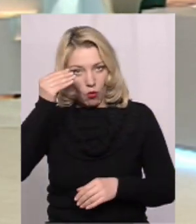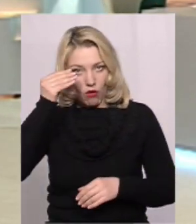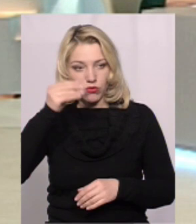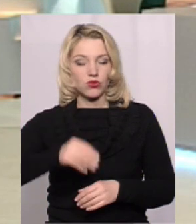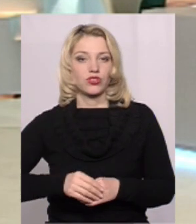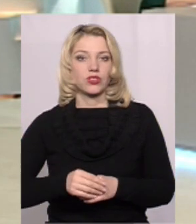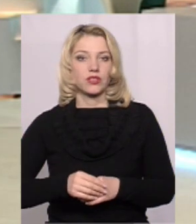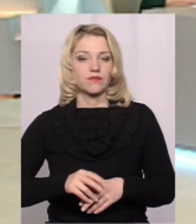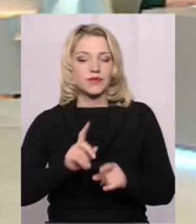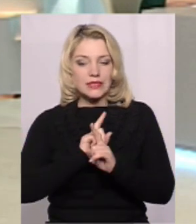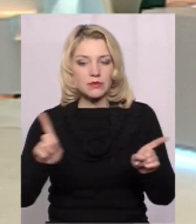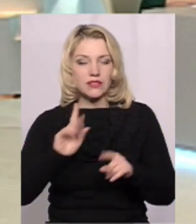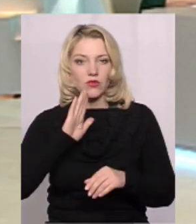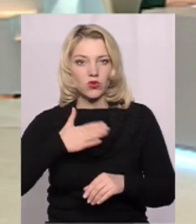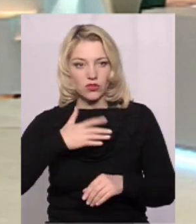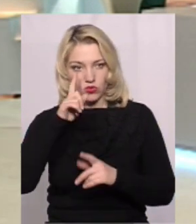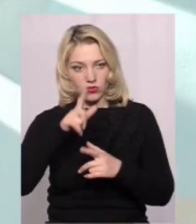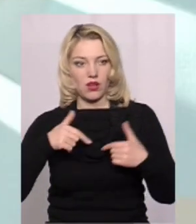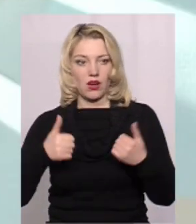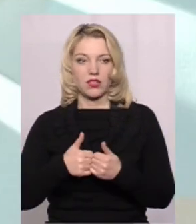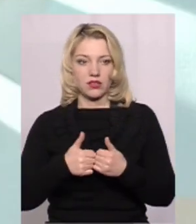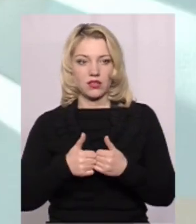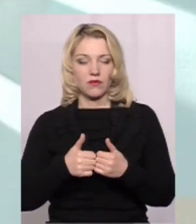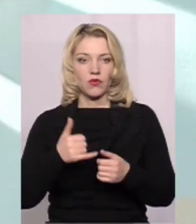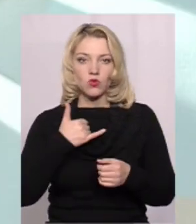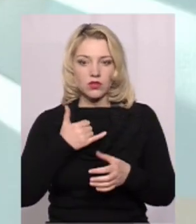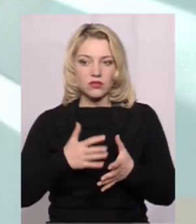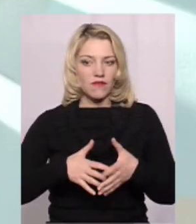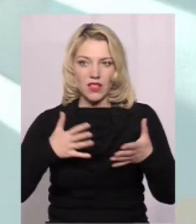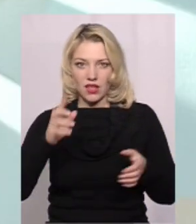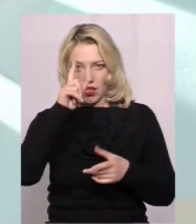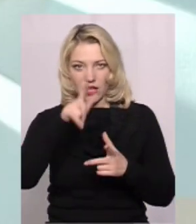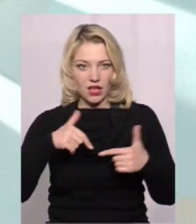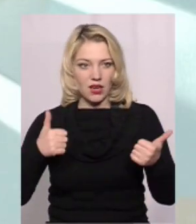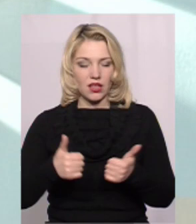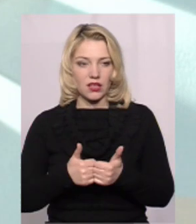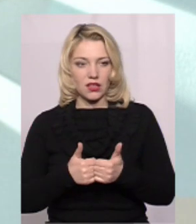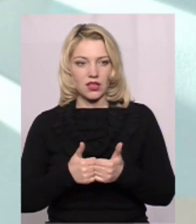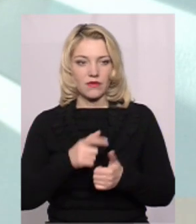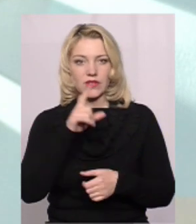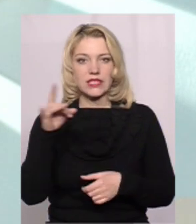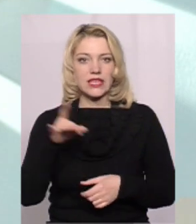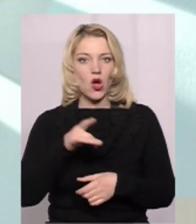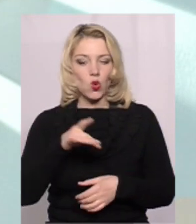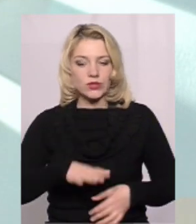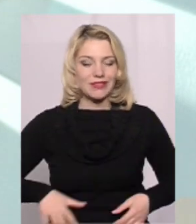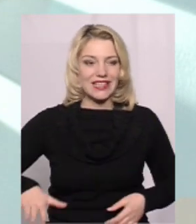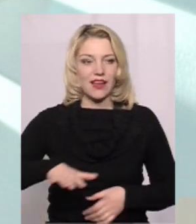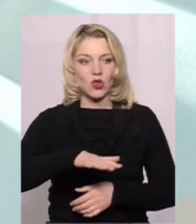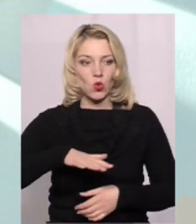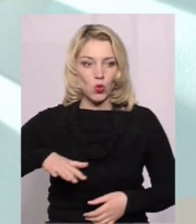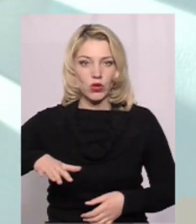Враховуючи специфіку нашої країни, те, що це одна, це найвелика країна за розмірами території